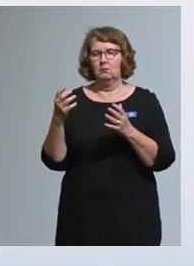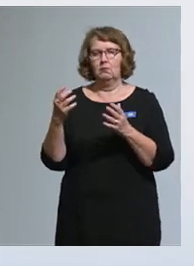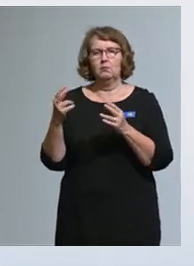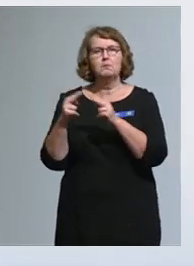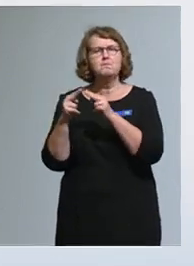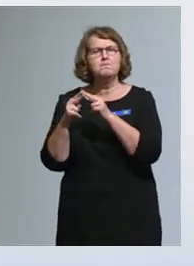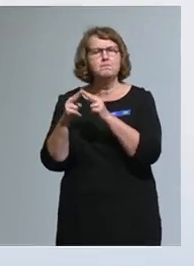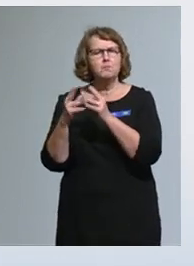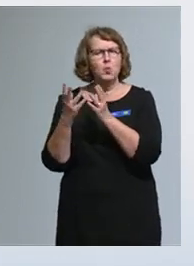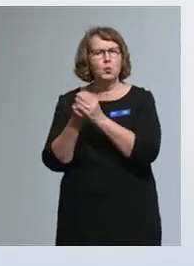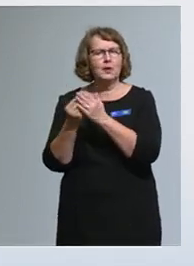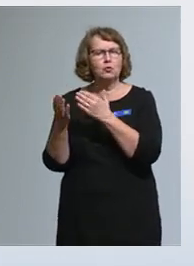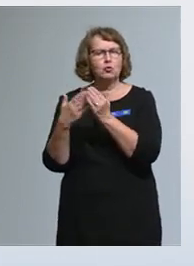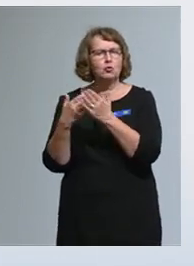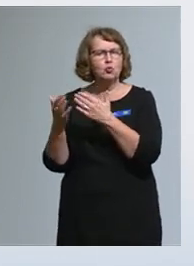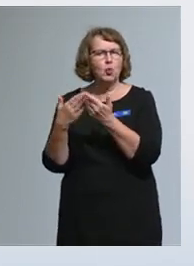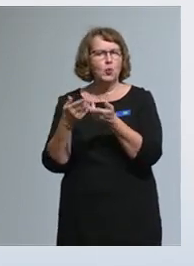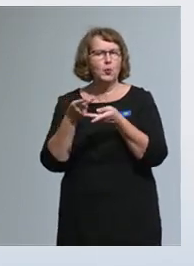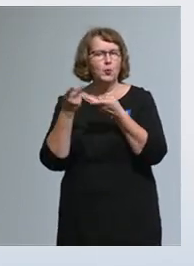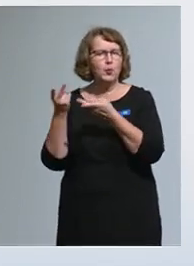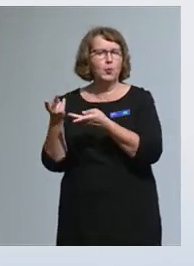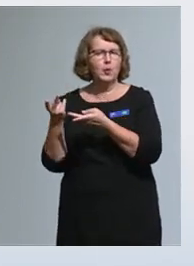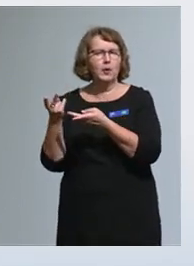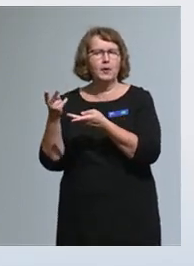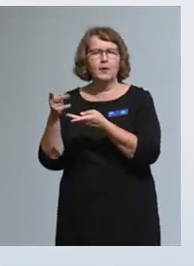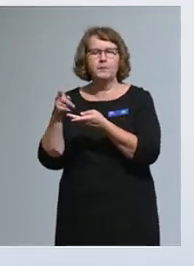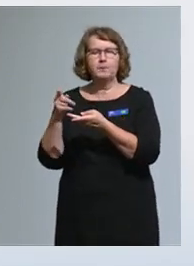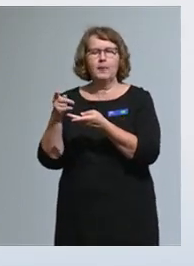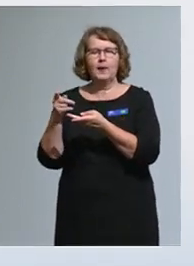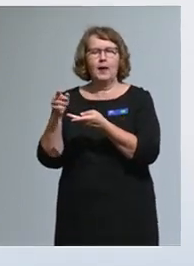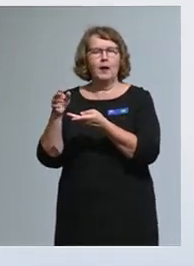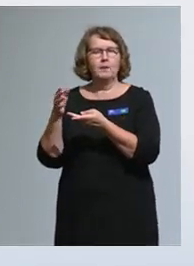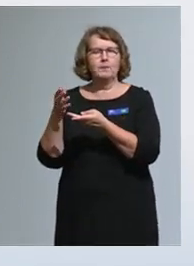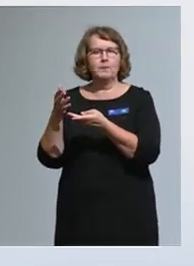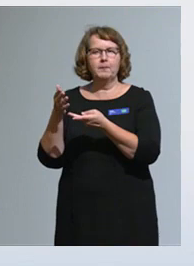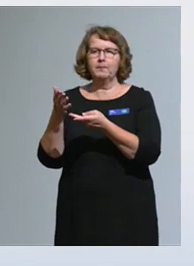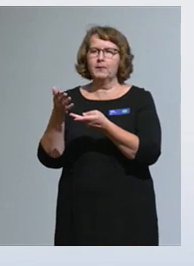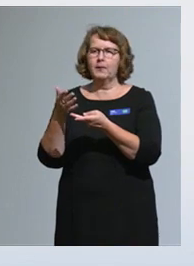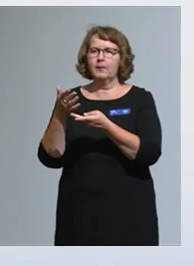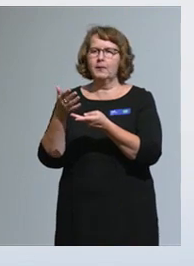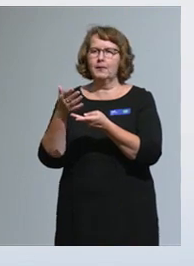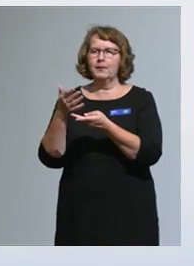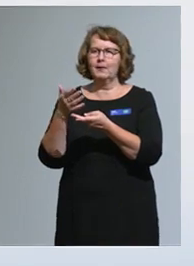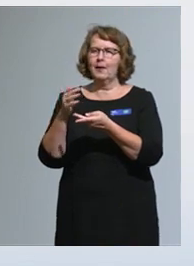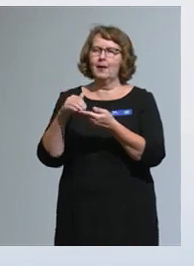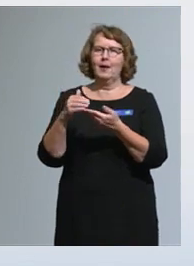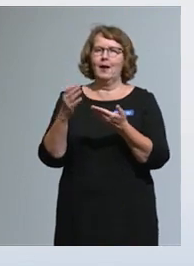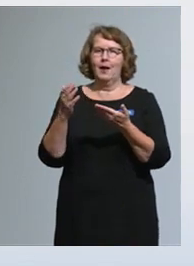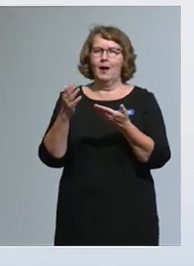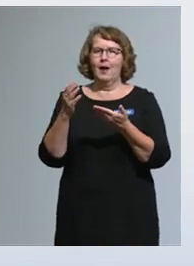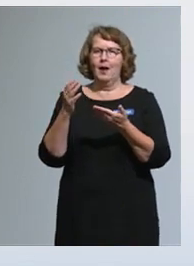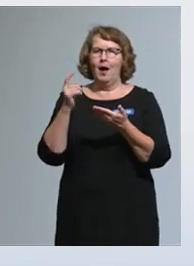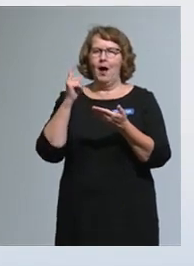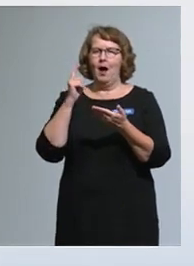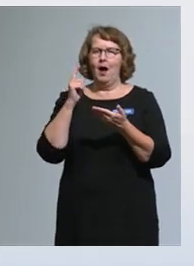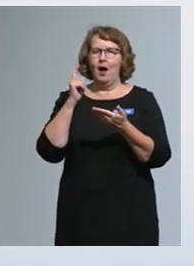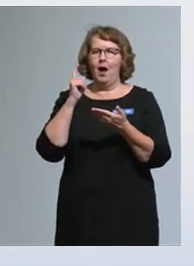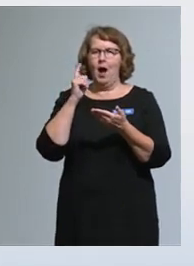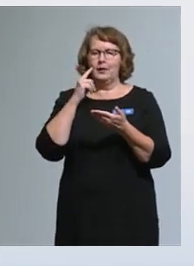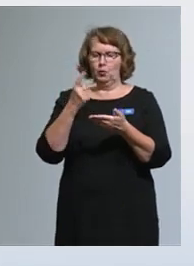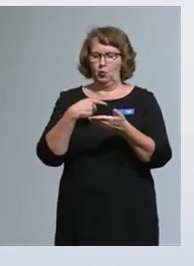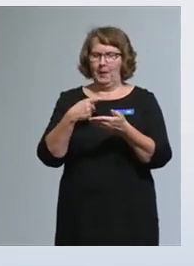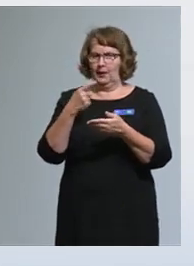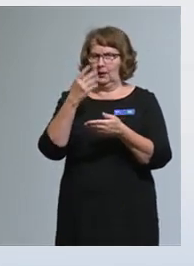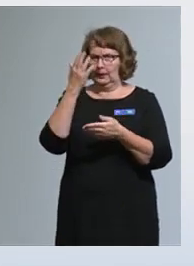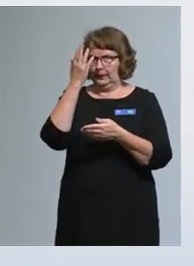kysytään jokainen itsejältämme, että mihin minä